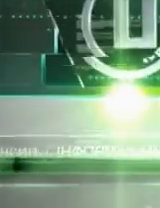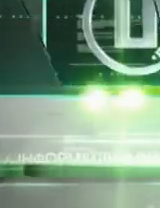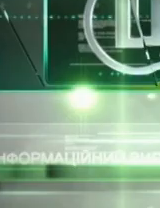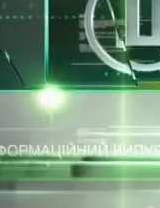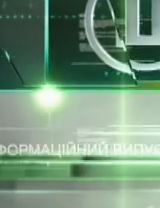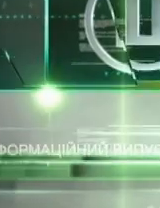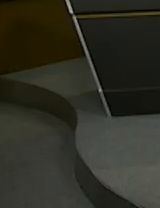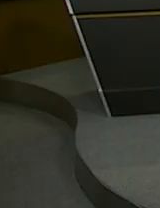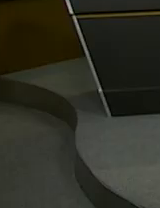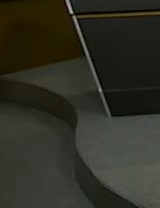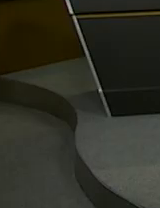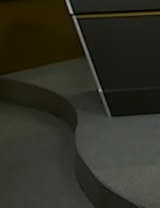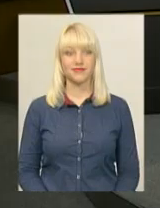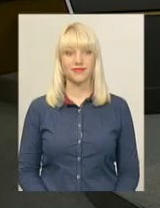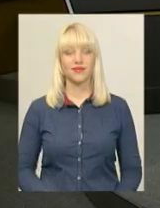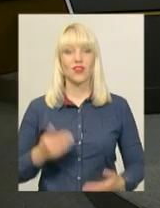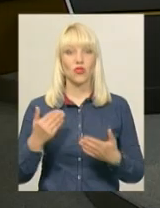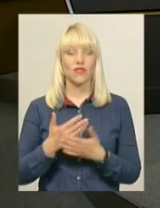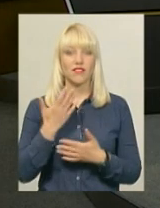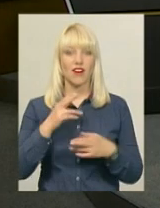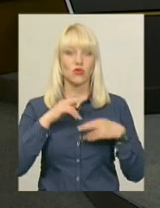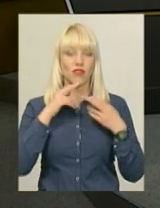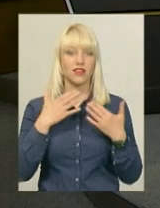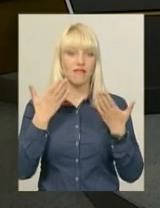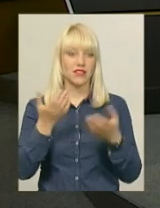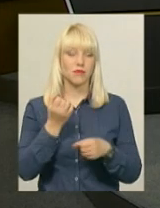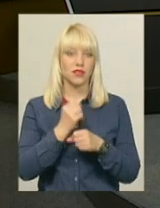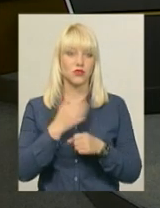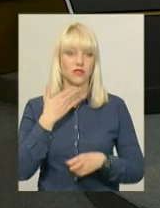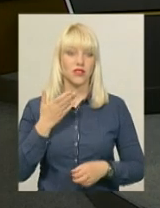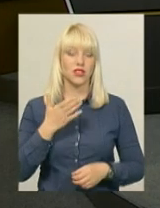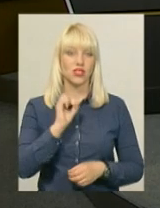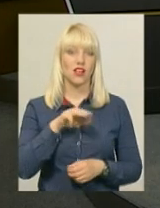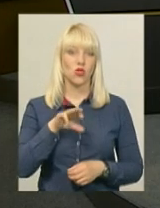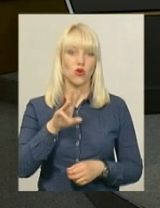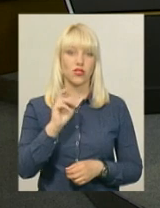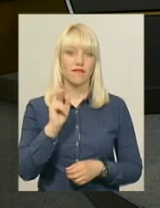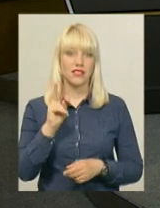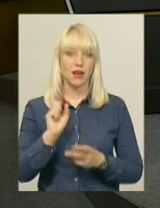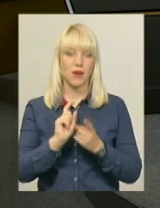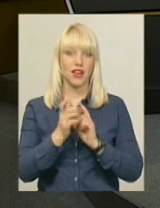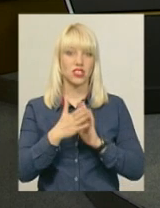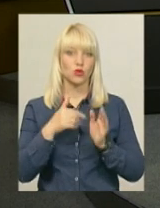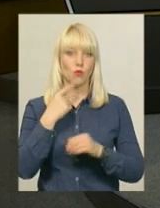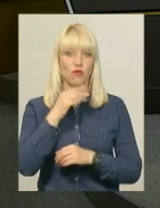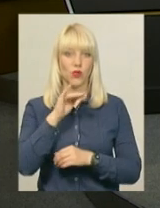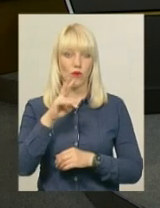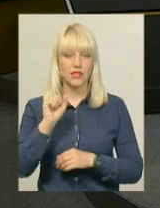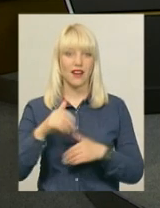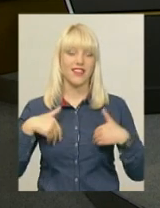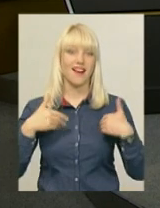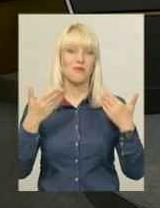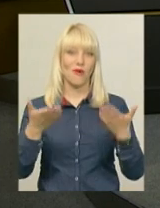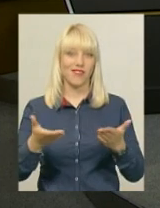Музика Новини до вашої уваги. В студії працюють ведуча Ярослава Антушевська, перекладач на жестову мову Оксана Фіновська. Ми